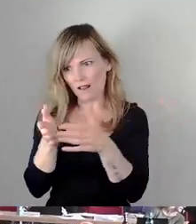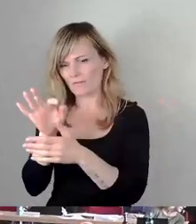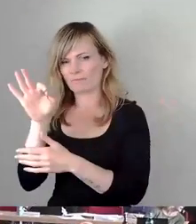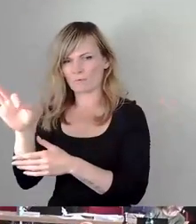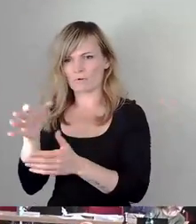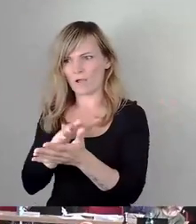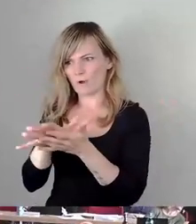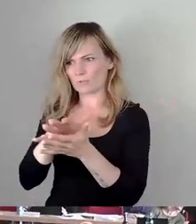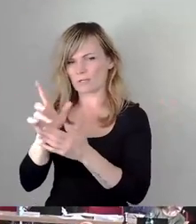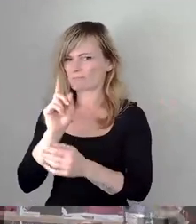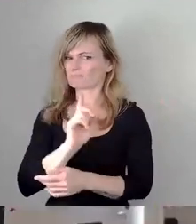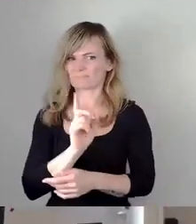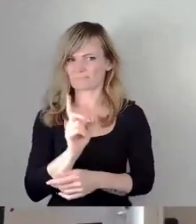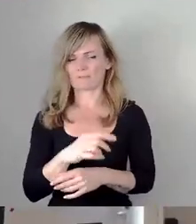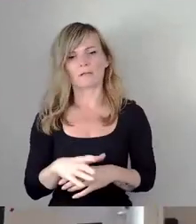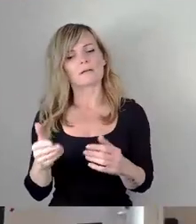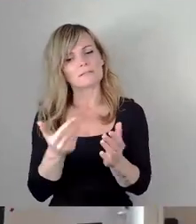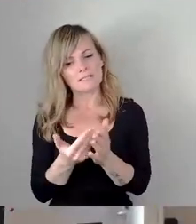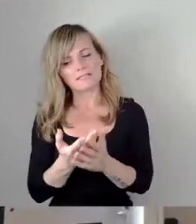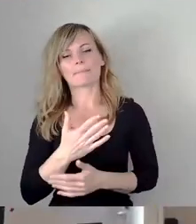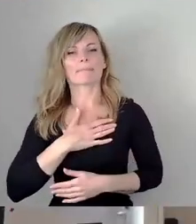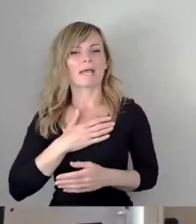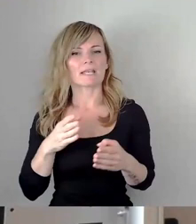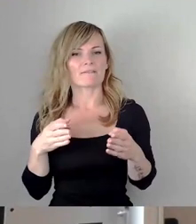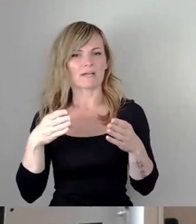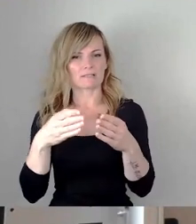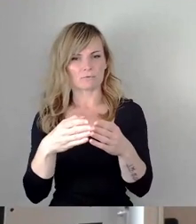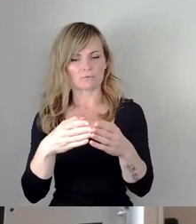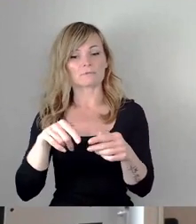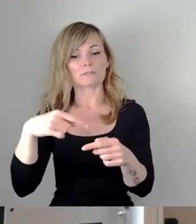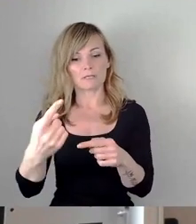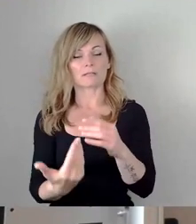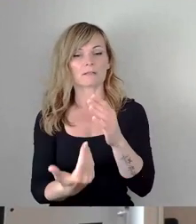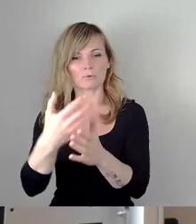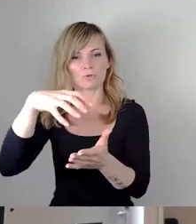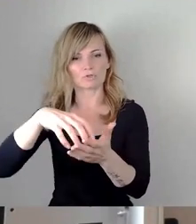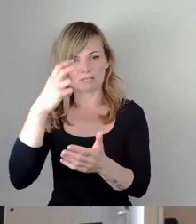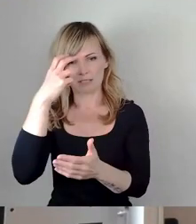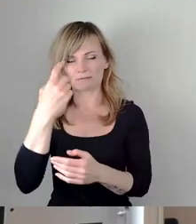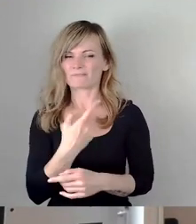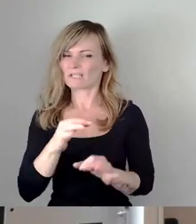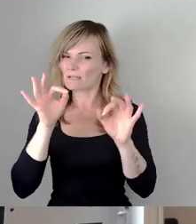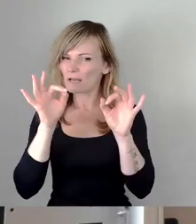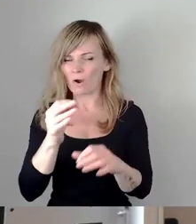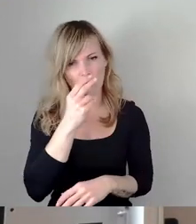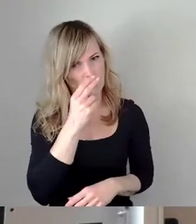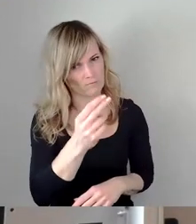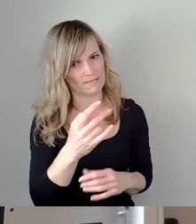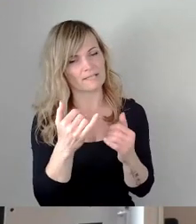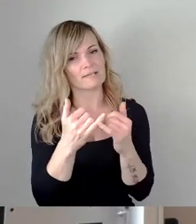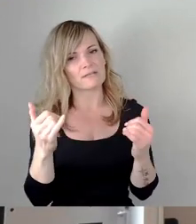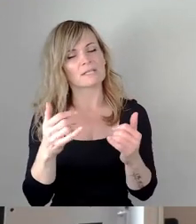Und deshalb wird meine Fraktion auch im neuen Stadtrat sehr genau darauf achten, wie die